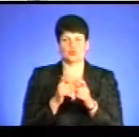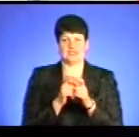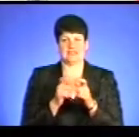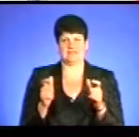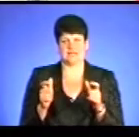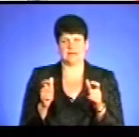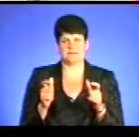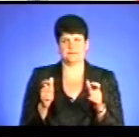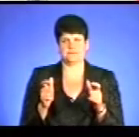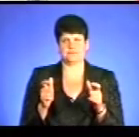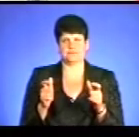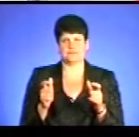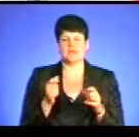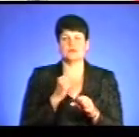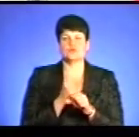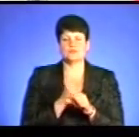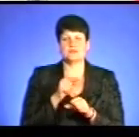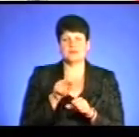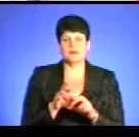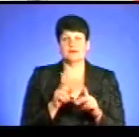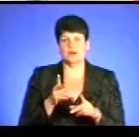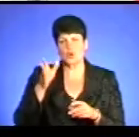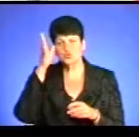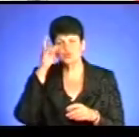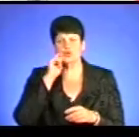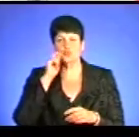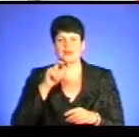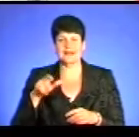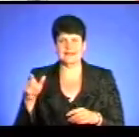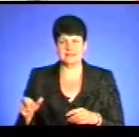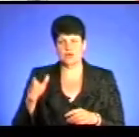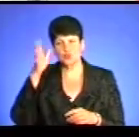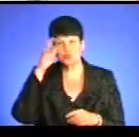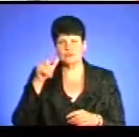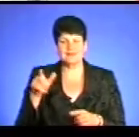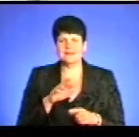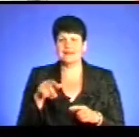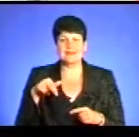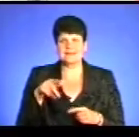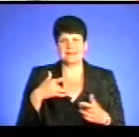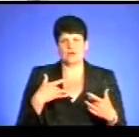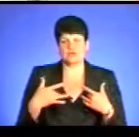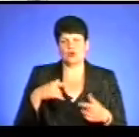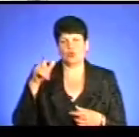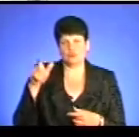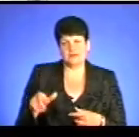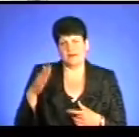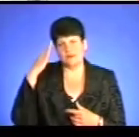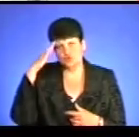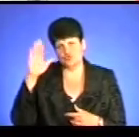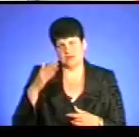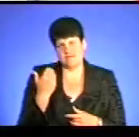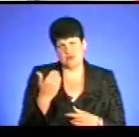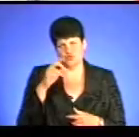вчиніть як розумні українці, як розумні люди. Не йдіть на концерт людини, яка є чужою для вашої